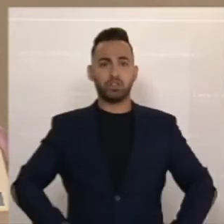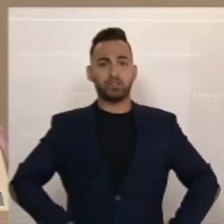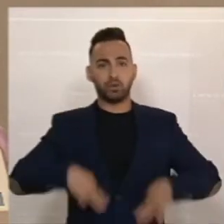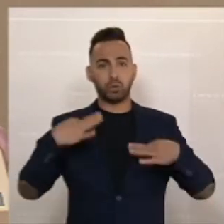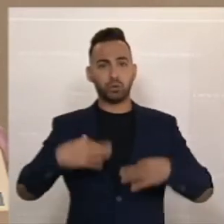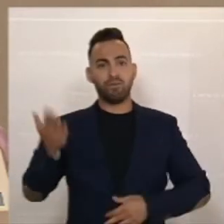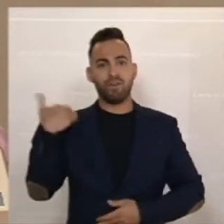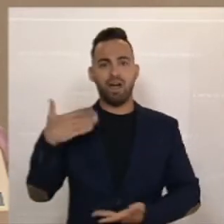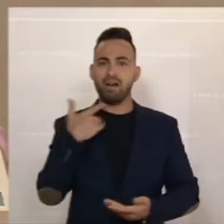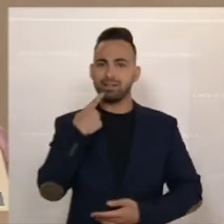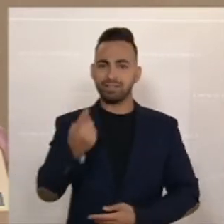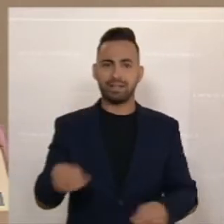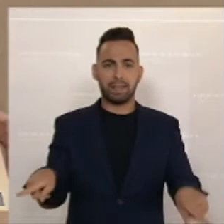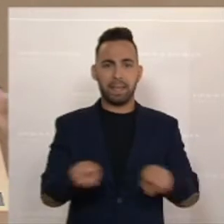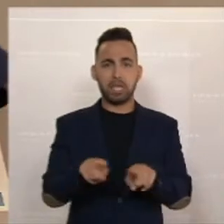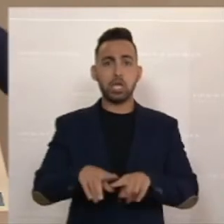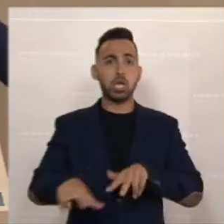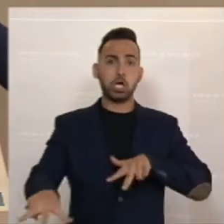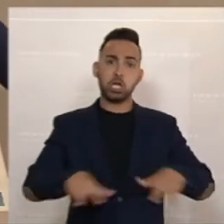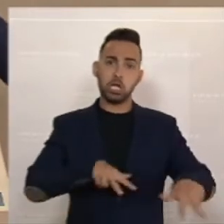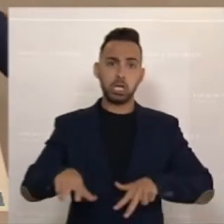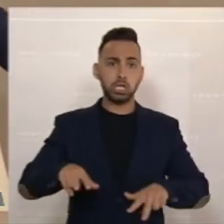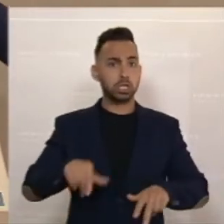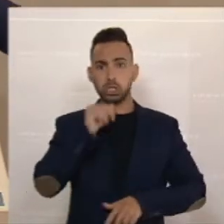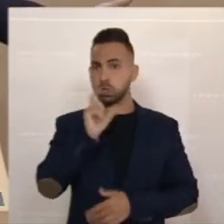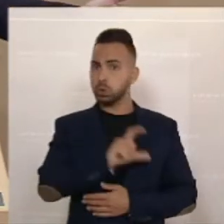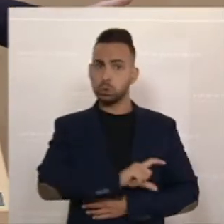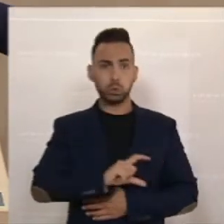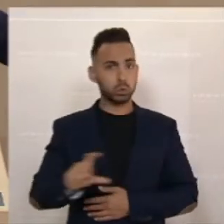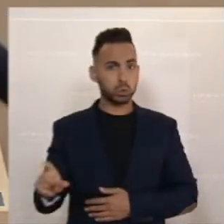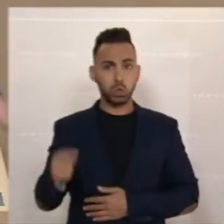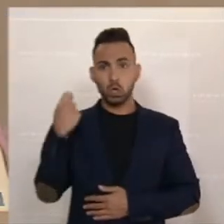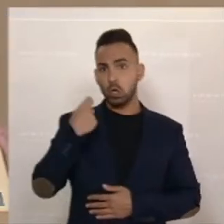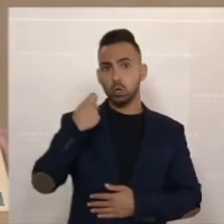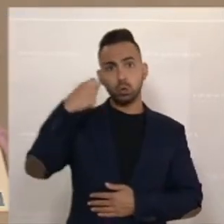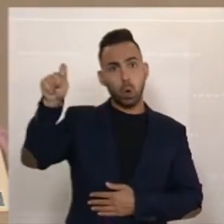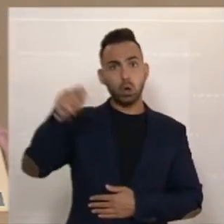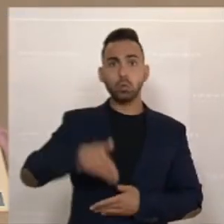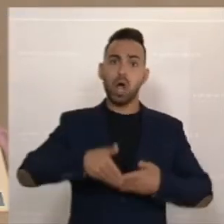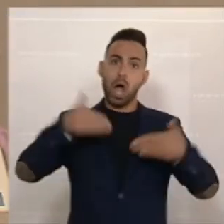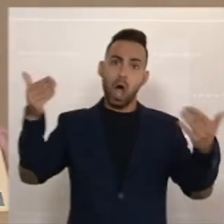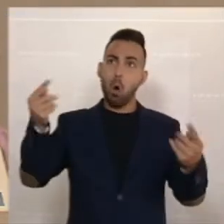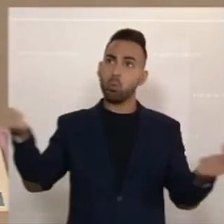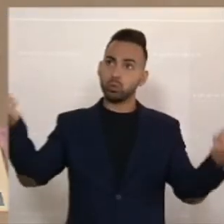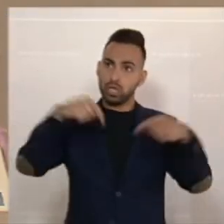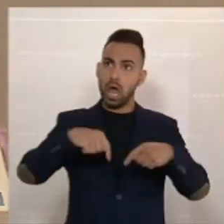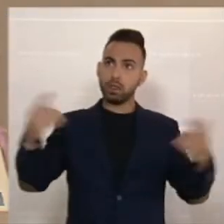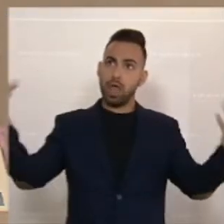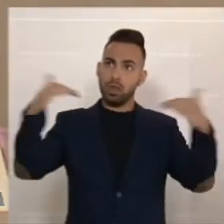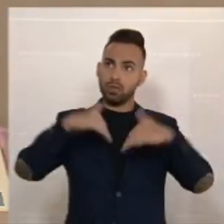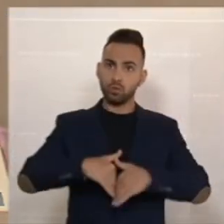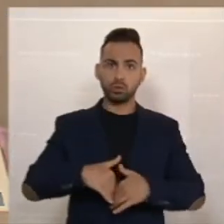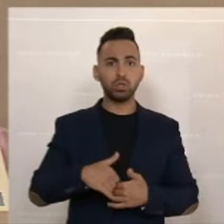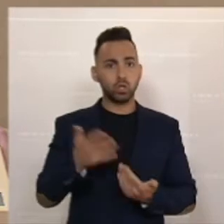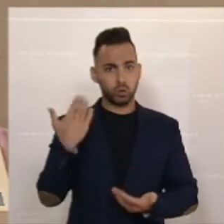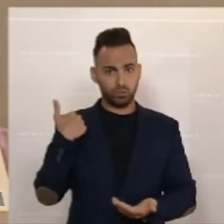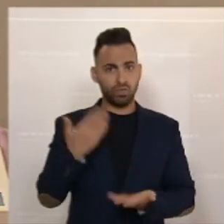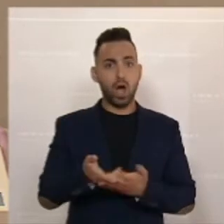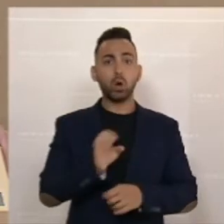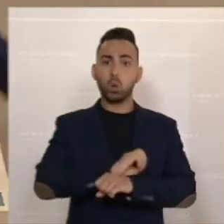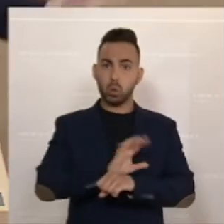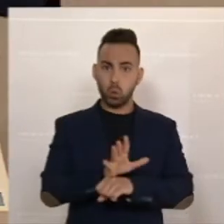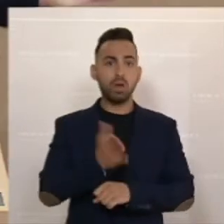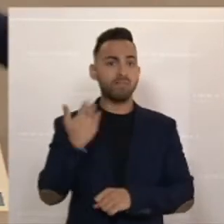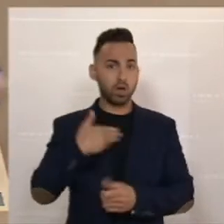hat. Die Regierung kann nichts dafür. Die Teuerung ist importiert. Das hatten wir schon bei Corona